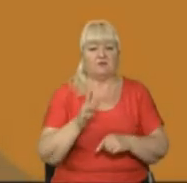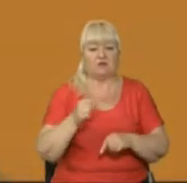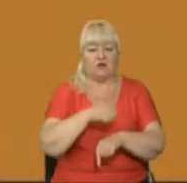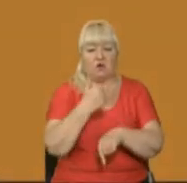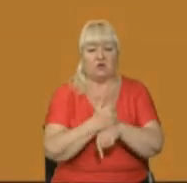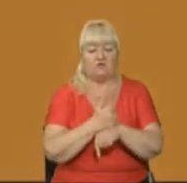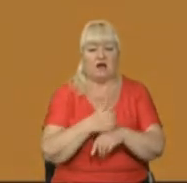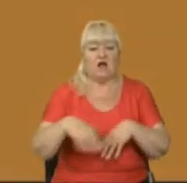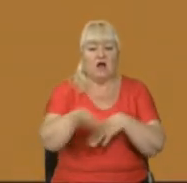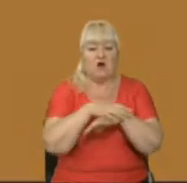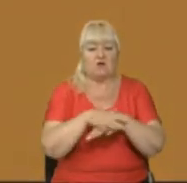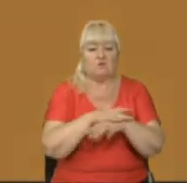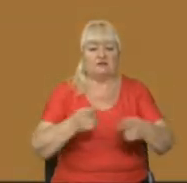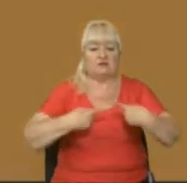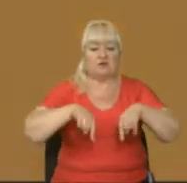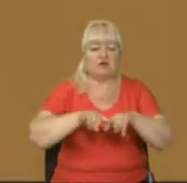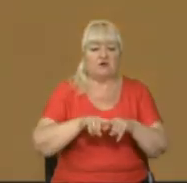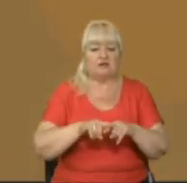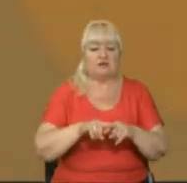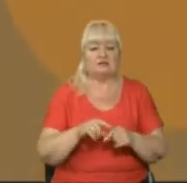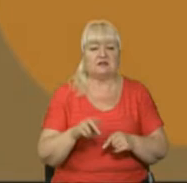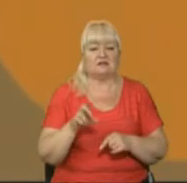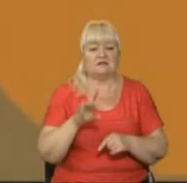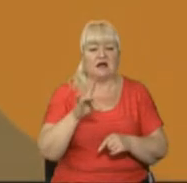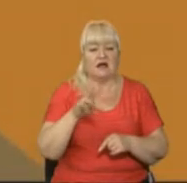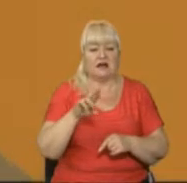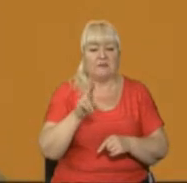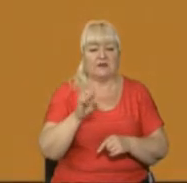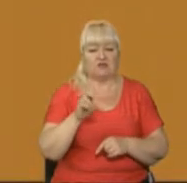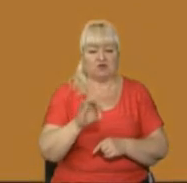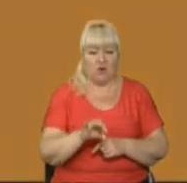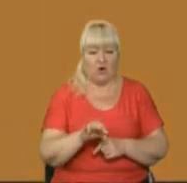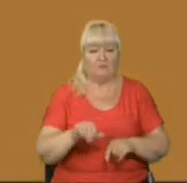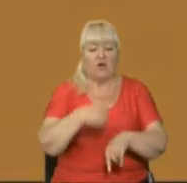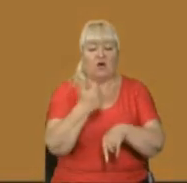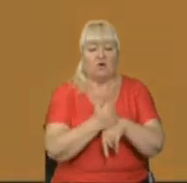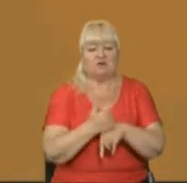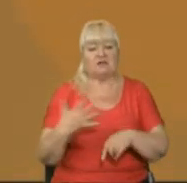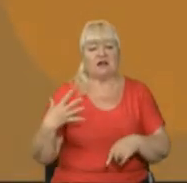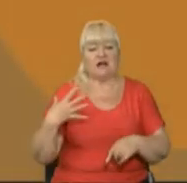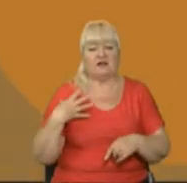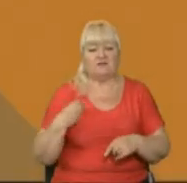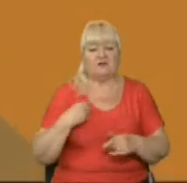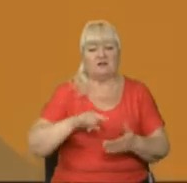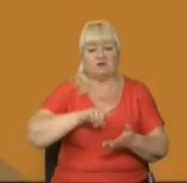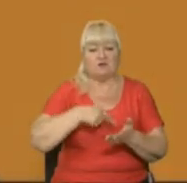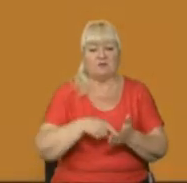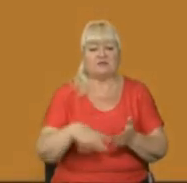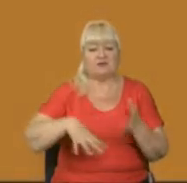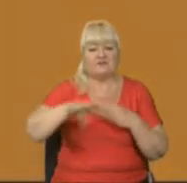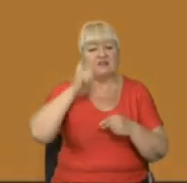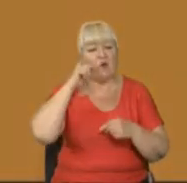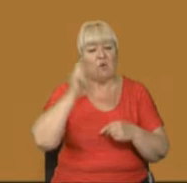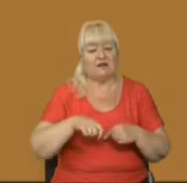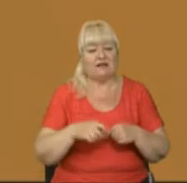громадської організації «Громадський рух європейське місто» Богдан Рабешко. Очільниця Львівської міської партійної організації «Всеукраїнське об